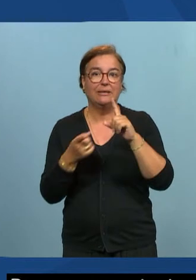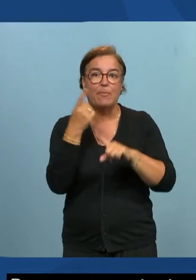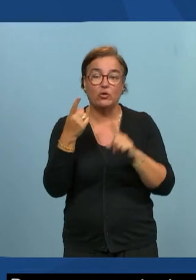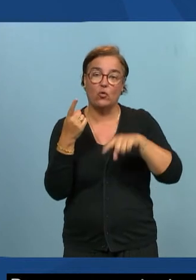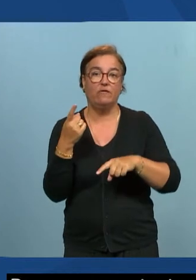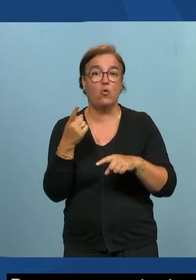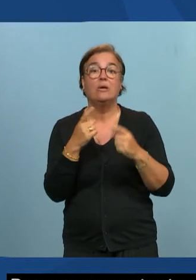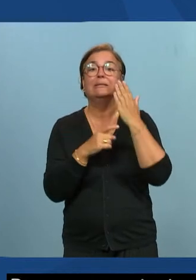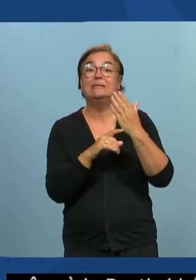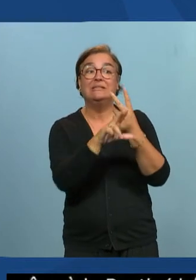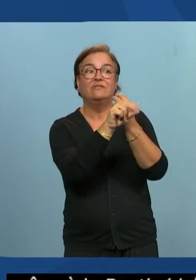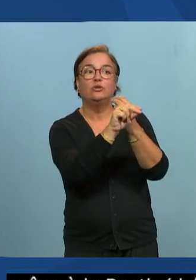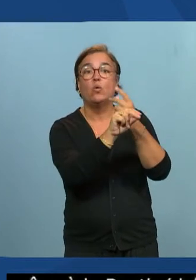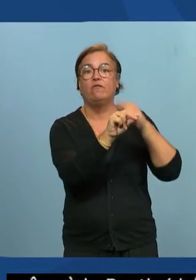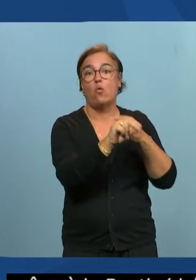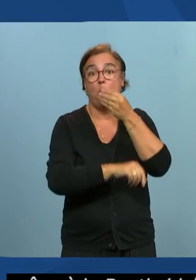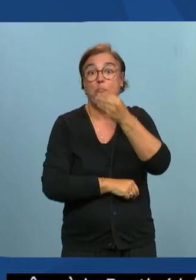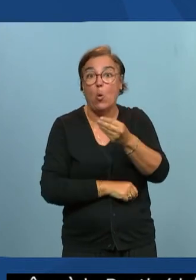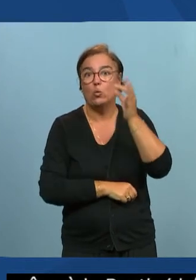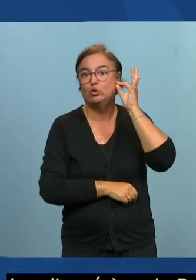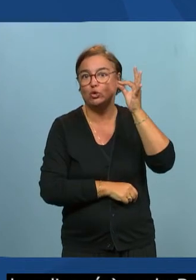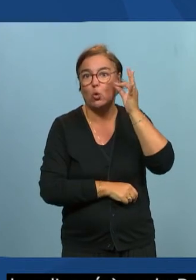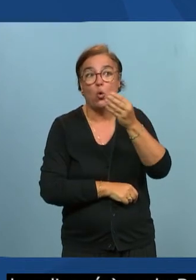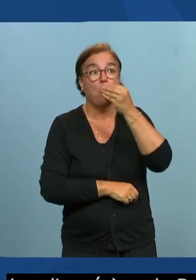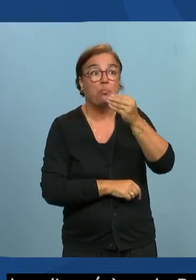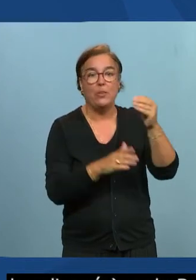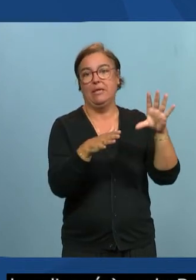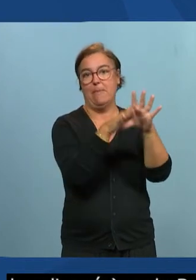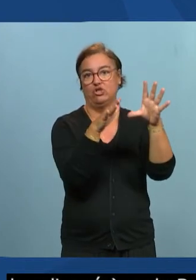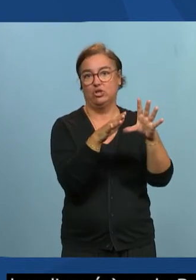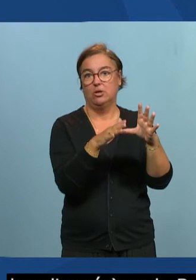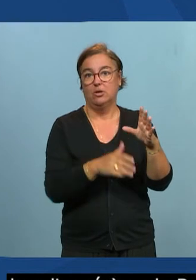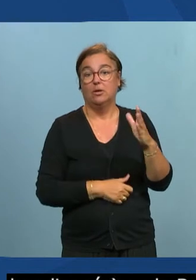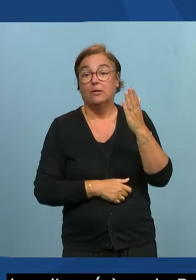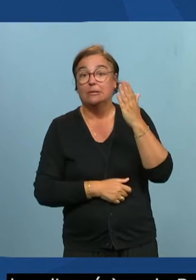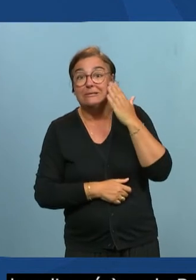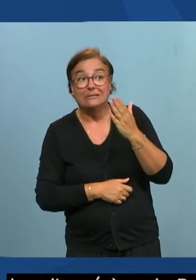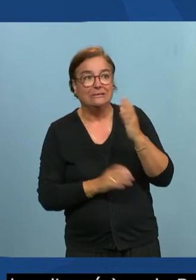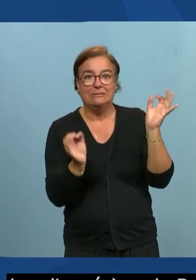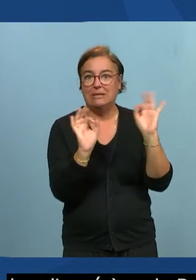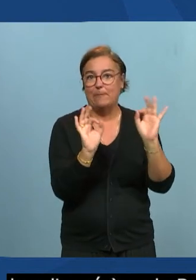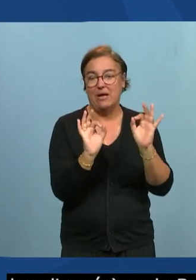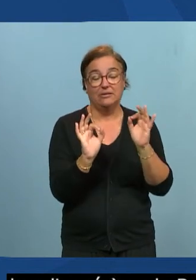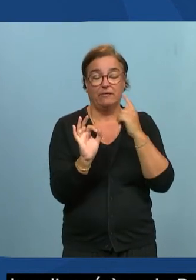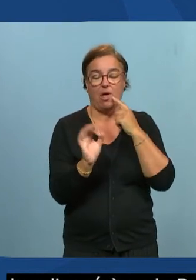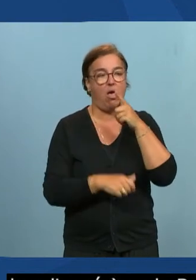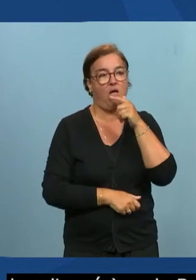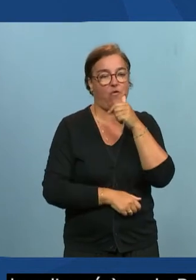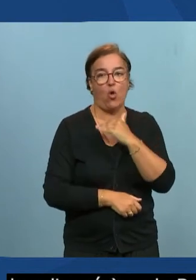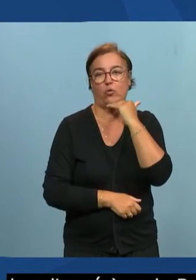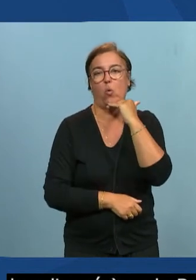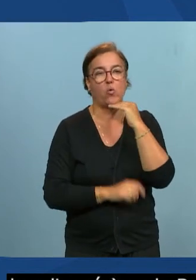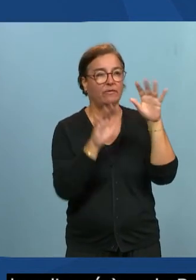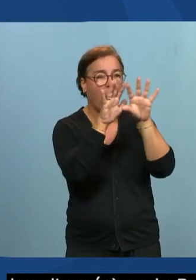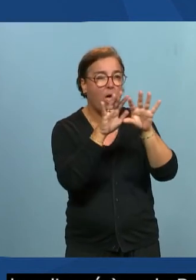image et un bon son sans ça on ne pourra pas lire sur les lèvres ça nous demande beaucoup d'efforts de nous concentrer des parasites